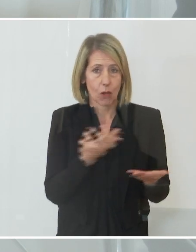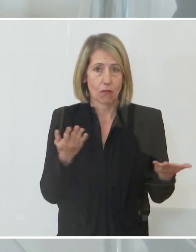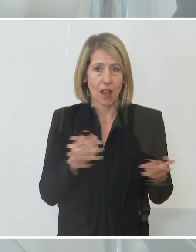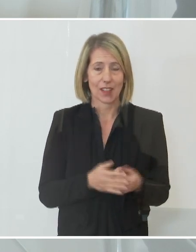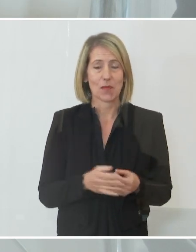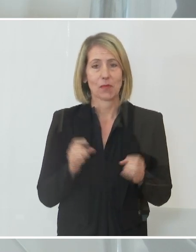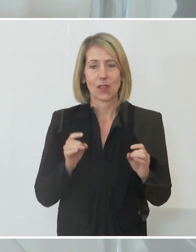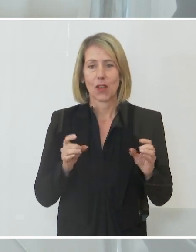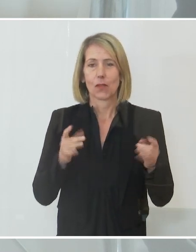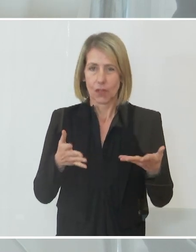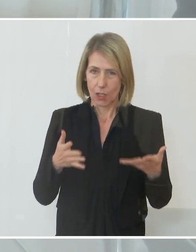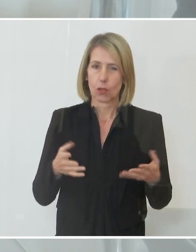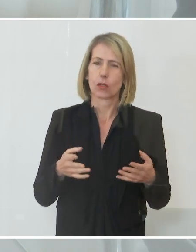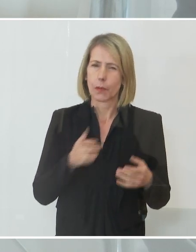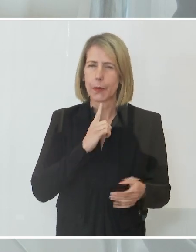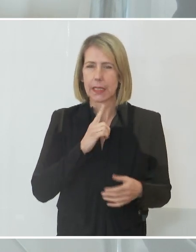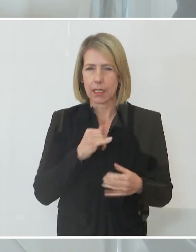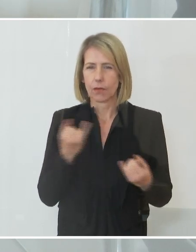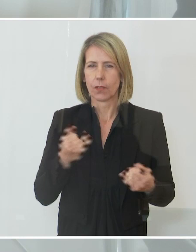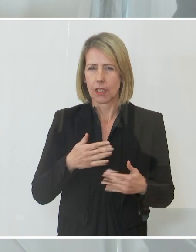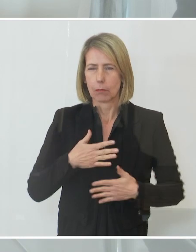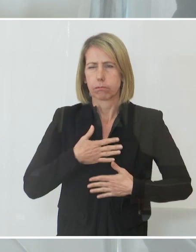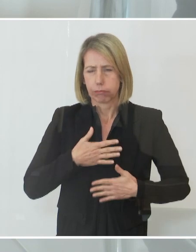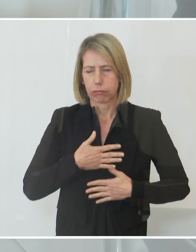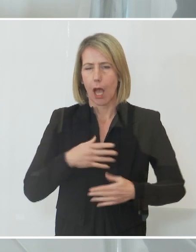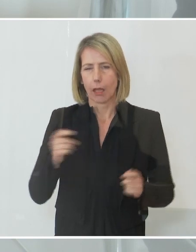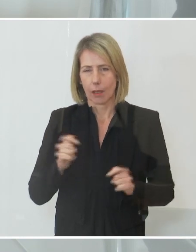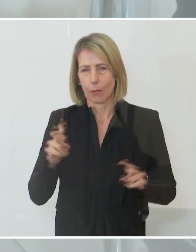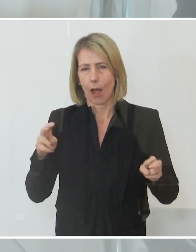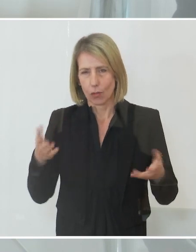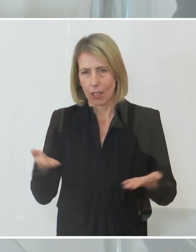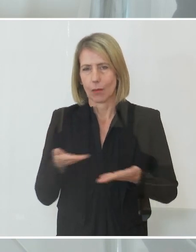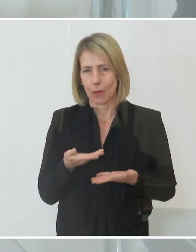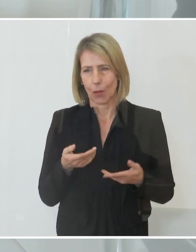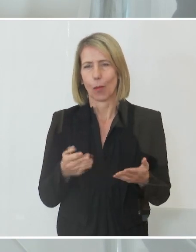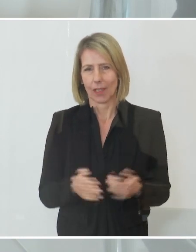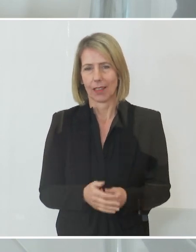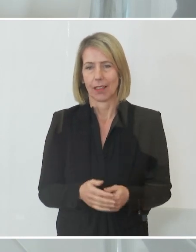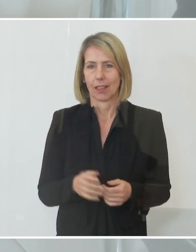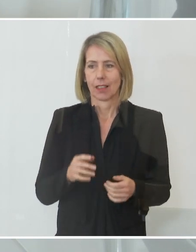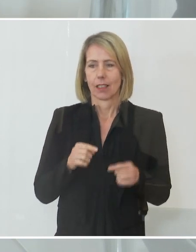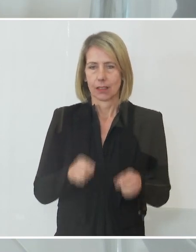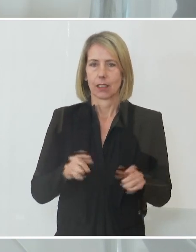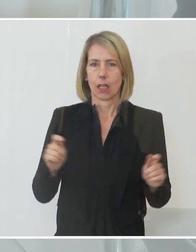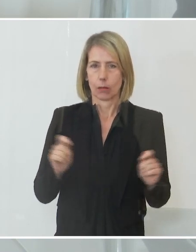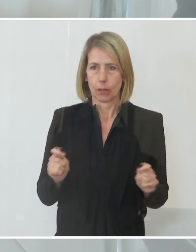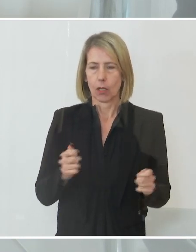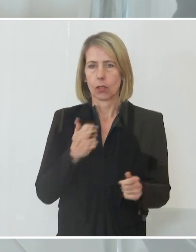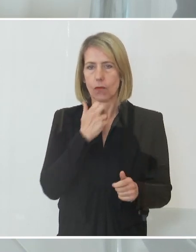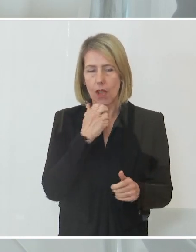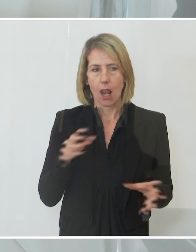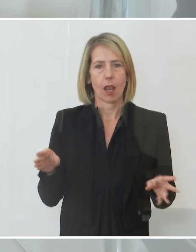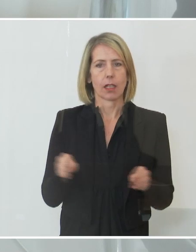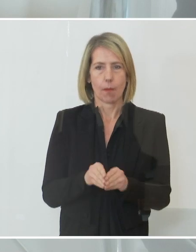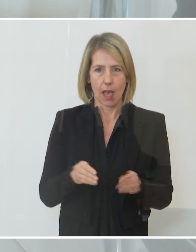Das Virus verschafft uns eine Atempause. Und diese Atempause wollen wir gemeinsam mit den Bürgerinnen